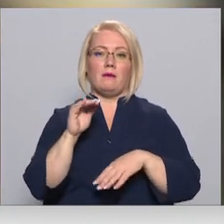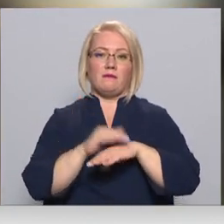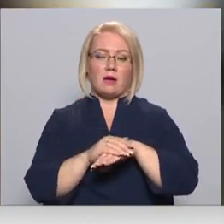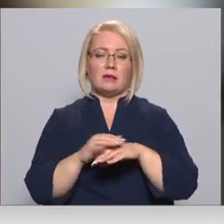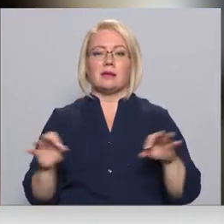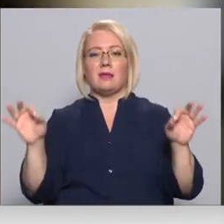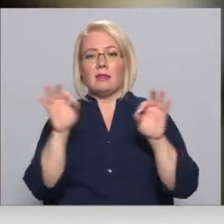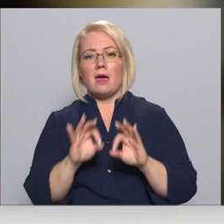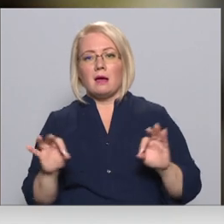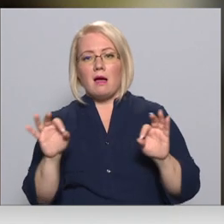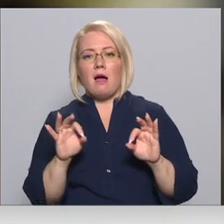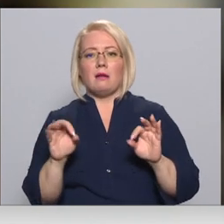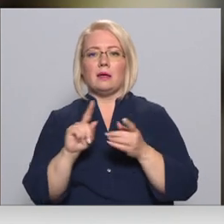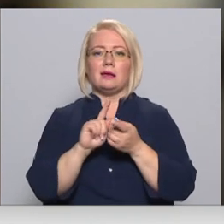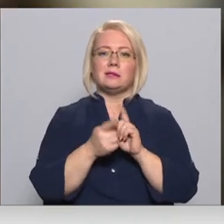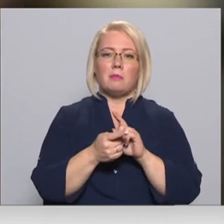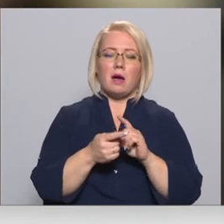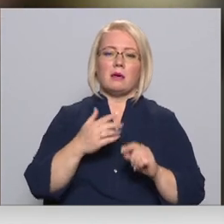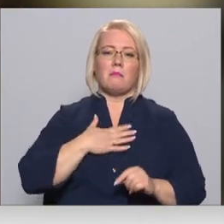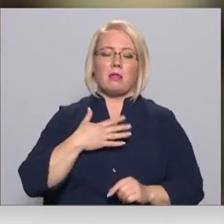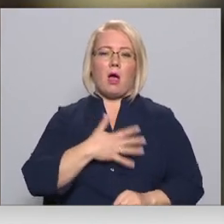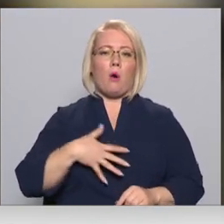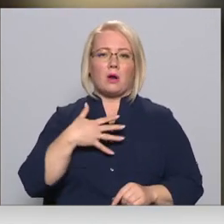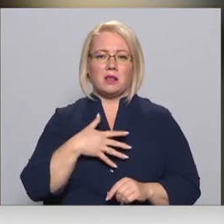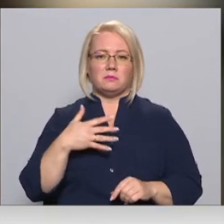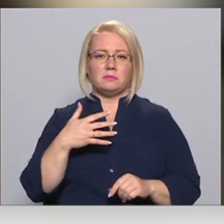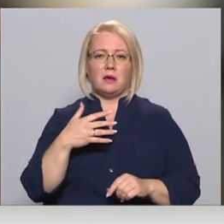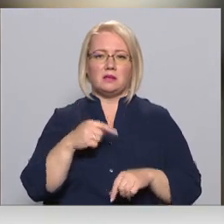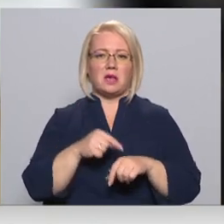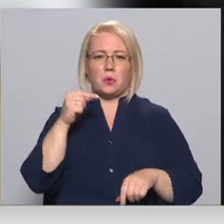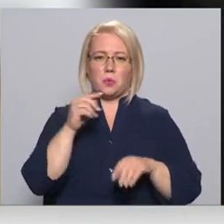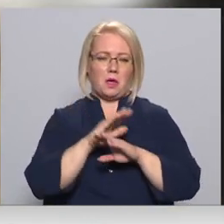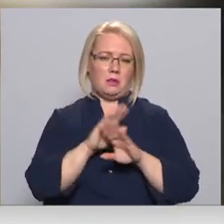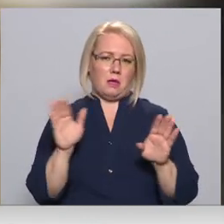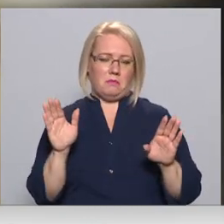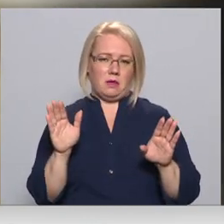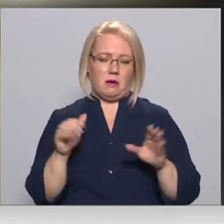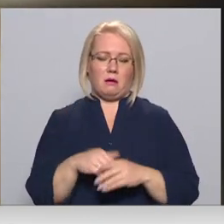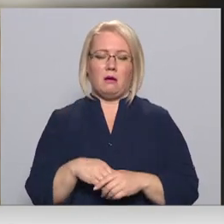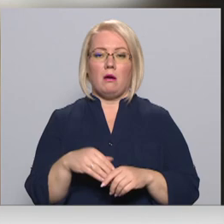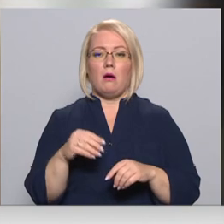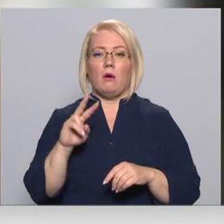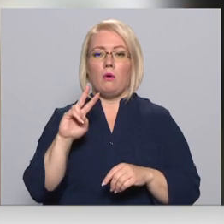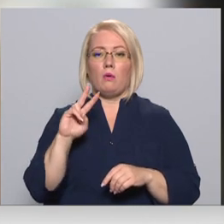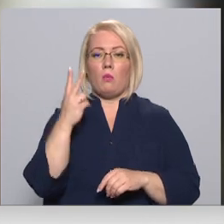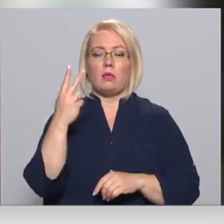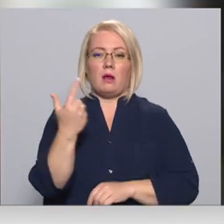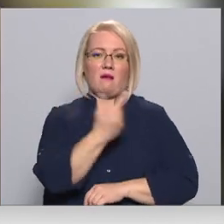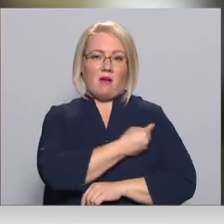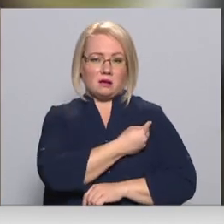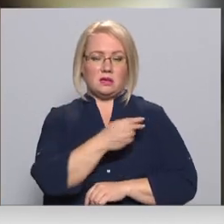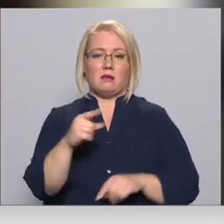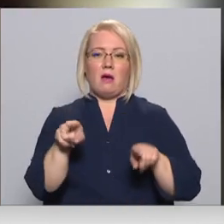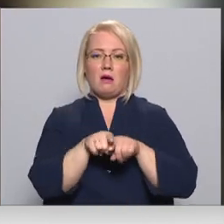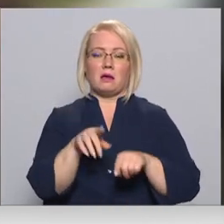nekādas izmaiņas manā organismā ne sajūtā nebija. Un otrā dēva arī bija bez